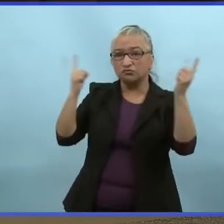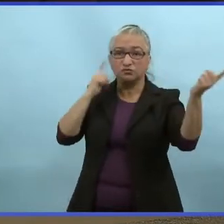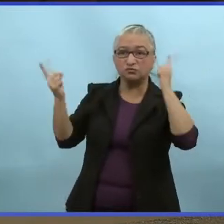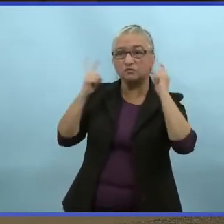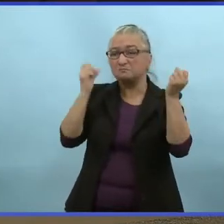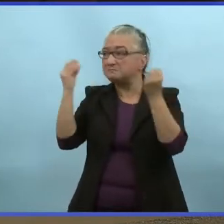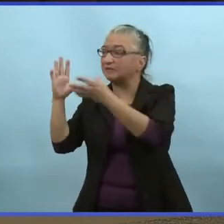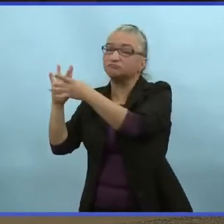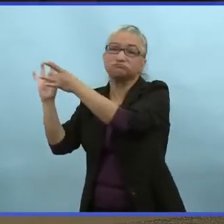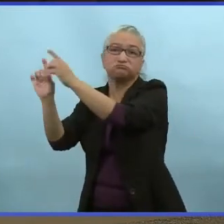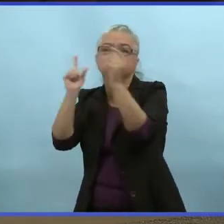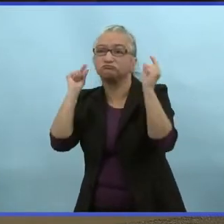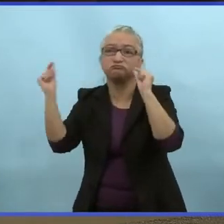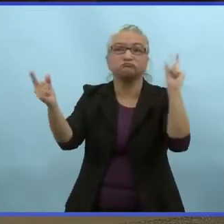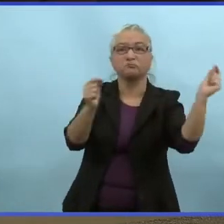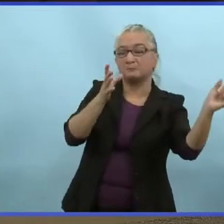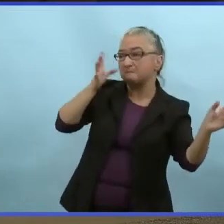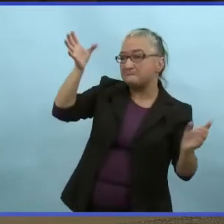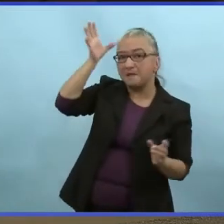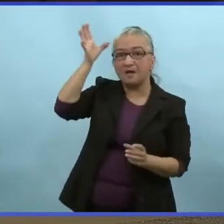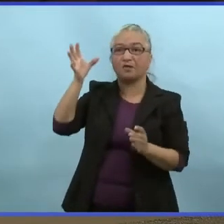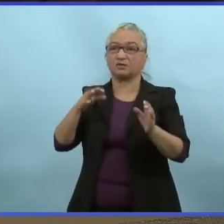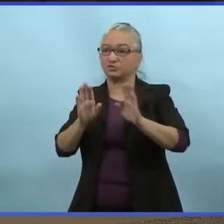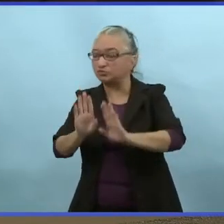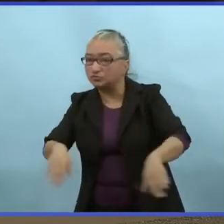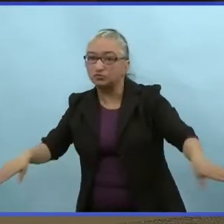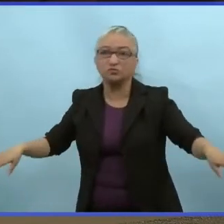Nous avons entendu plusieurs anecdotes